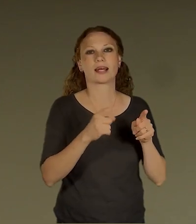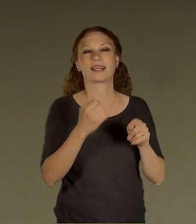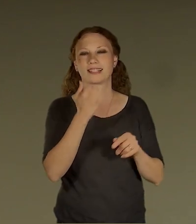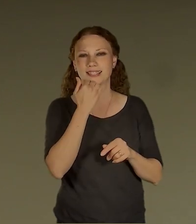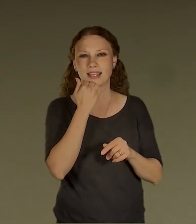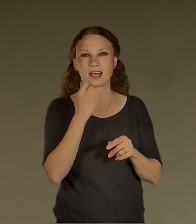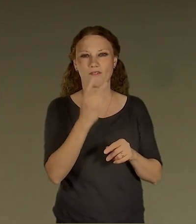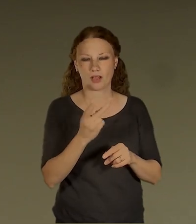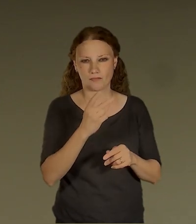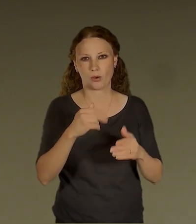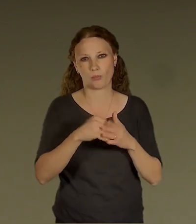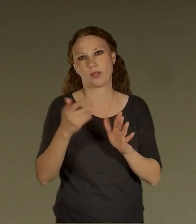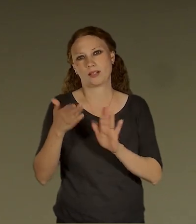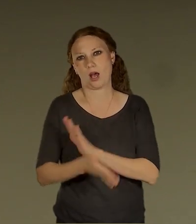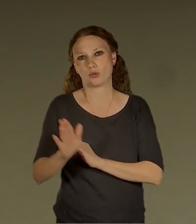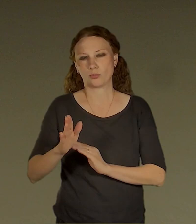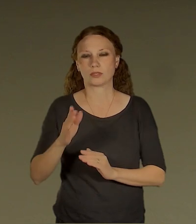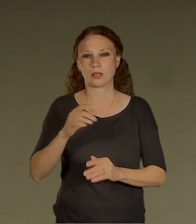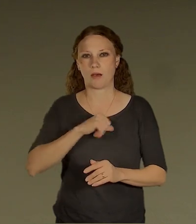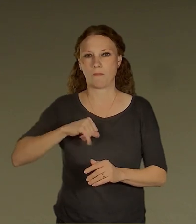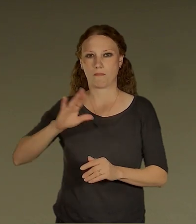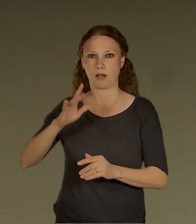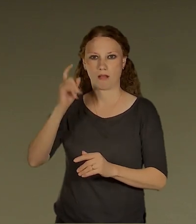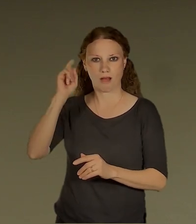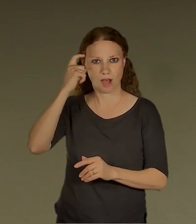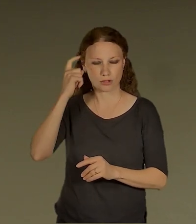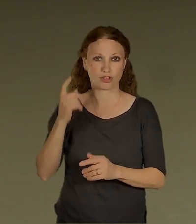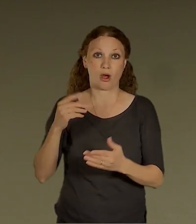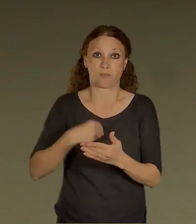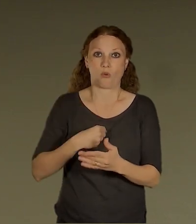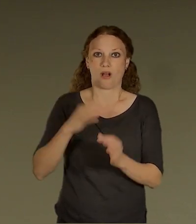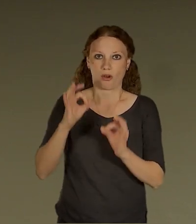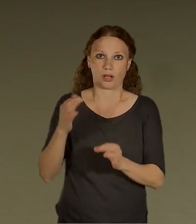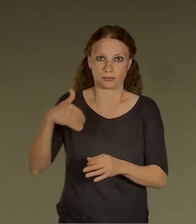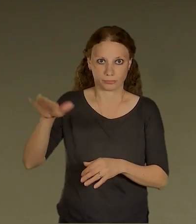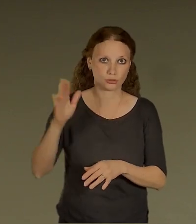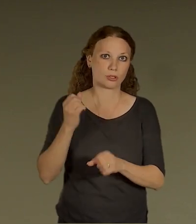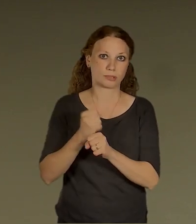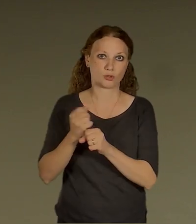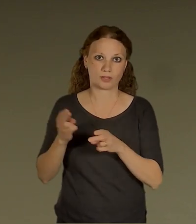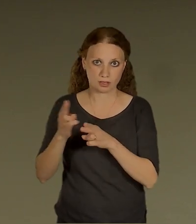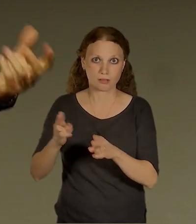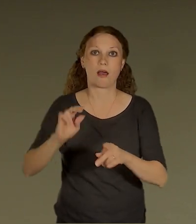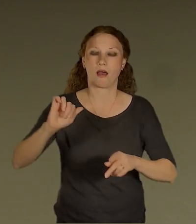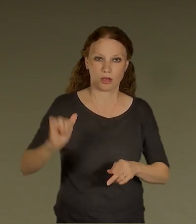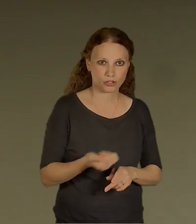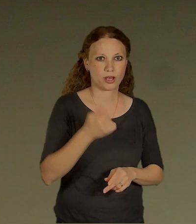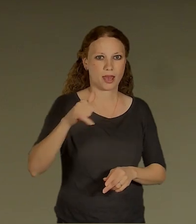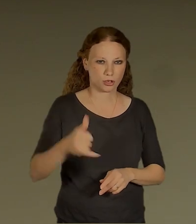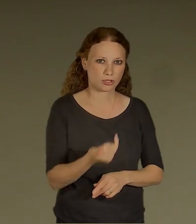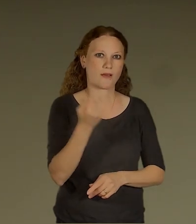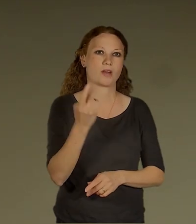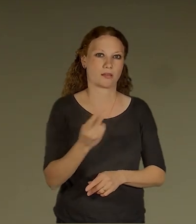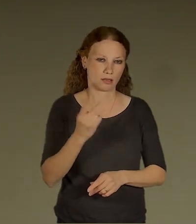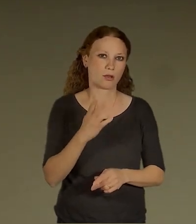pana Hlaváčka, náměstka primátora, který bohužel je na pracovní cestě a taky s námi bude mluvit Jaroslav Vertik, který nám ukáže